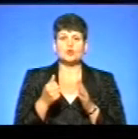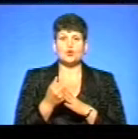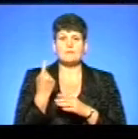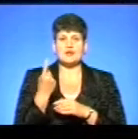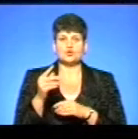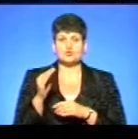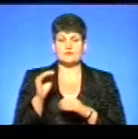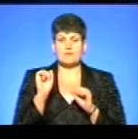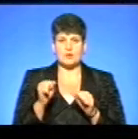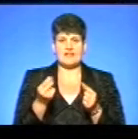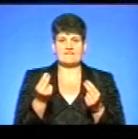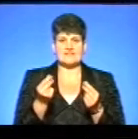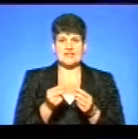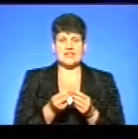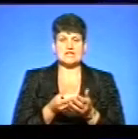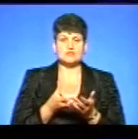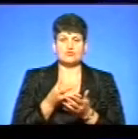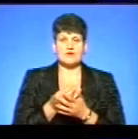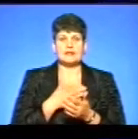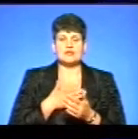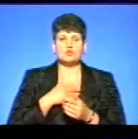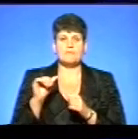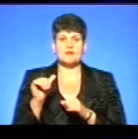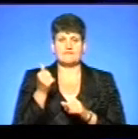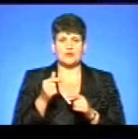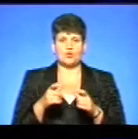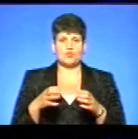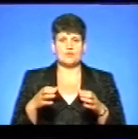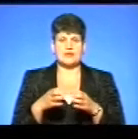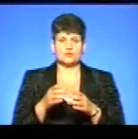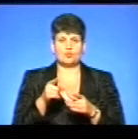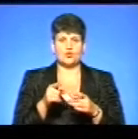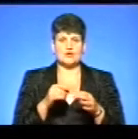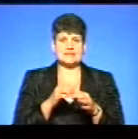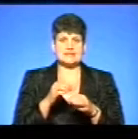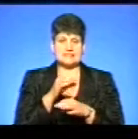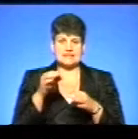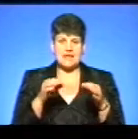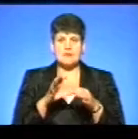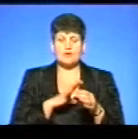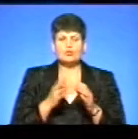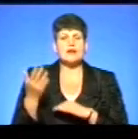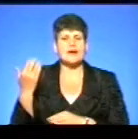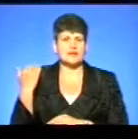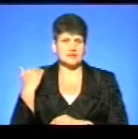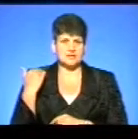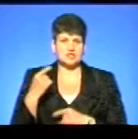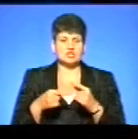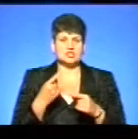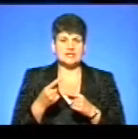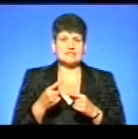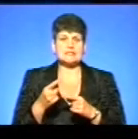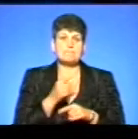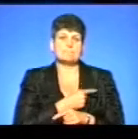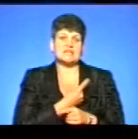жовтня могли фінансувати нашу первинну ланку по тій схемі, яка фінансувалася попередньо, тобто через медичну субвенцію.